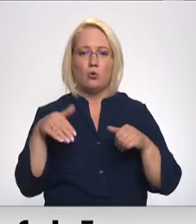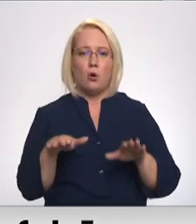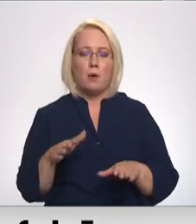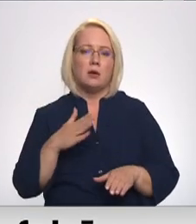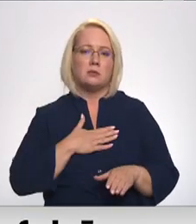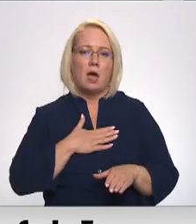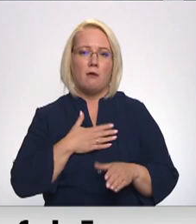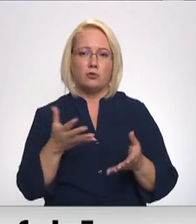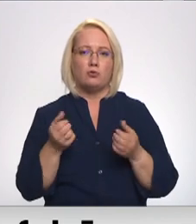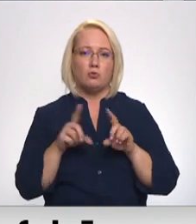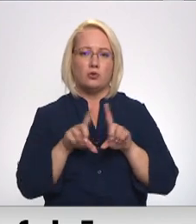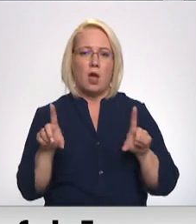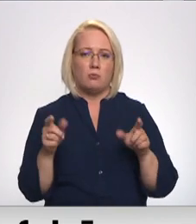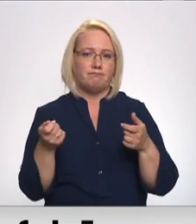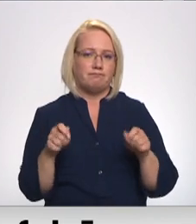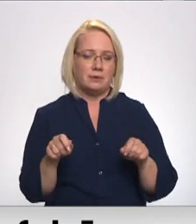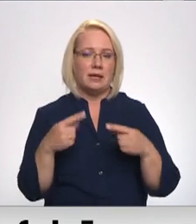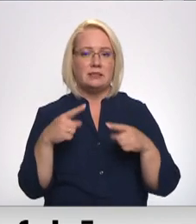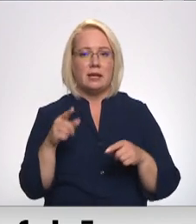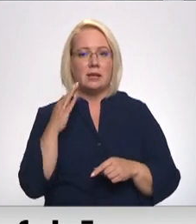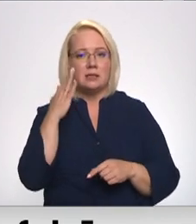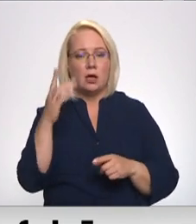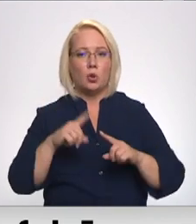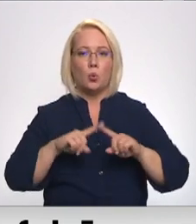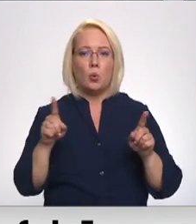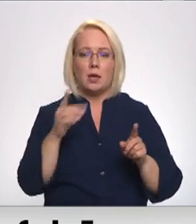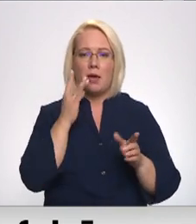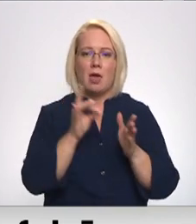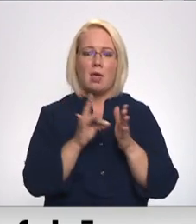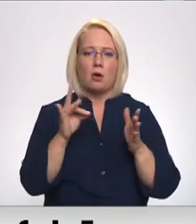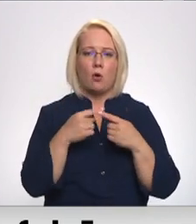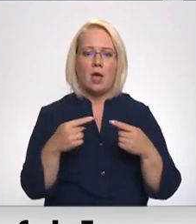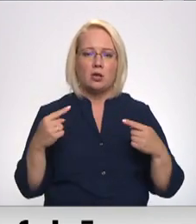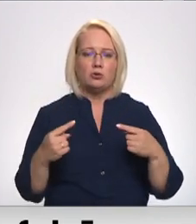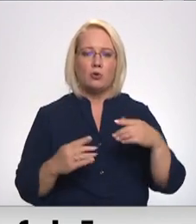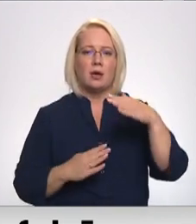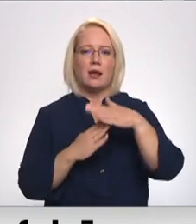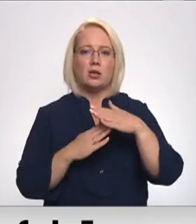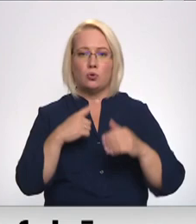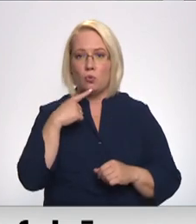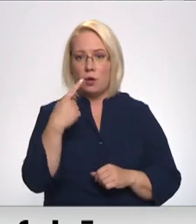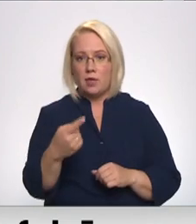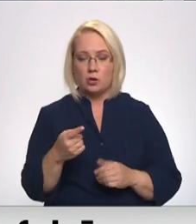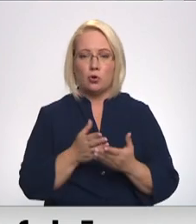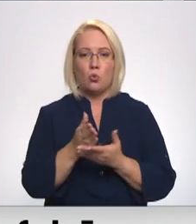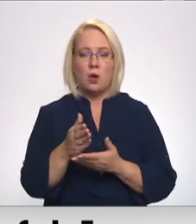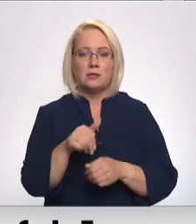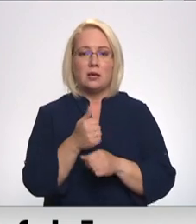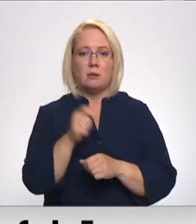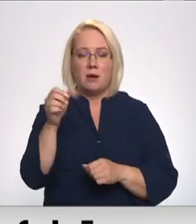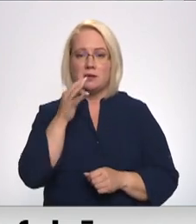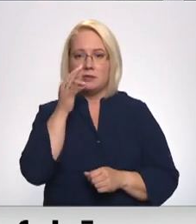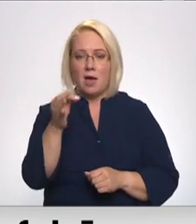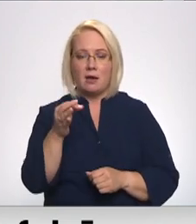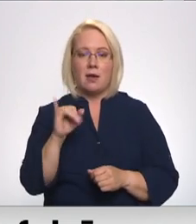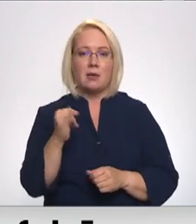savus uzņēmumus slēgt. Citi vēl ceru uz tūlītēju energoresursu cenu griestu noteikšanu. Nozars pārstāva brīdien, situācija